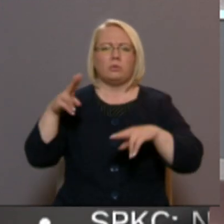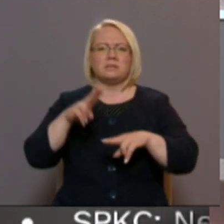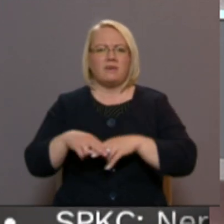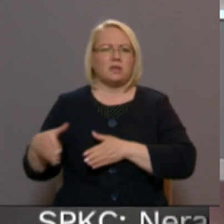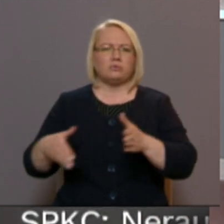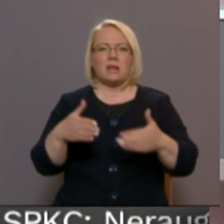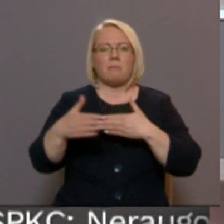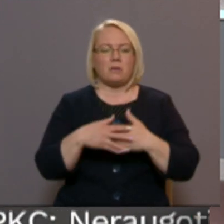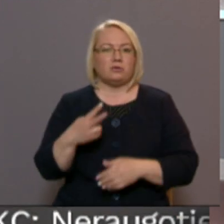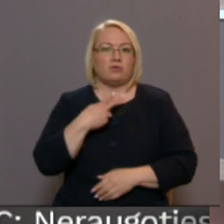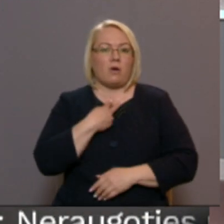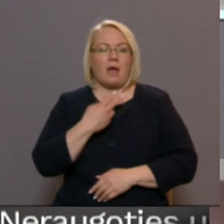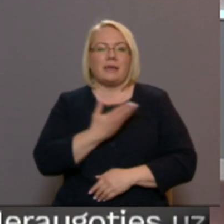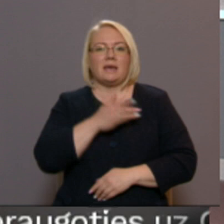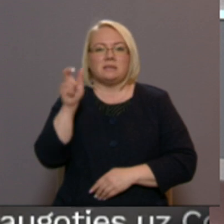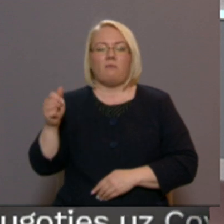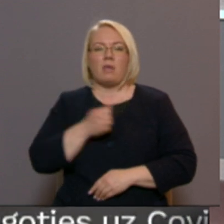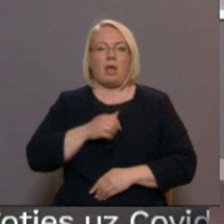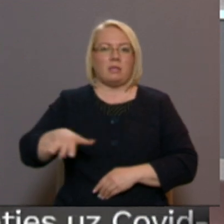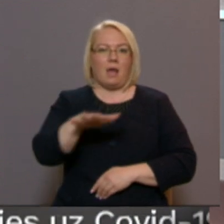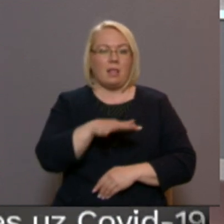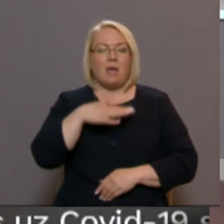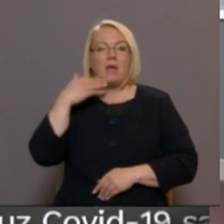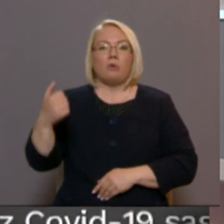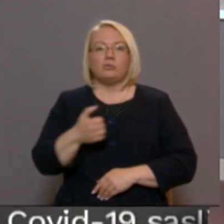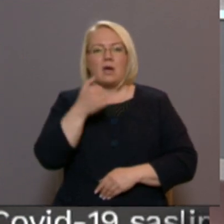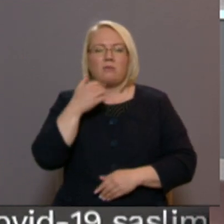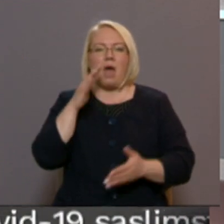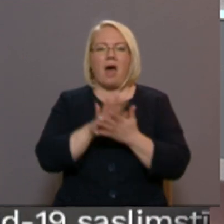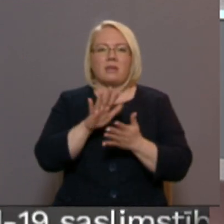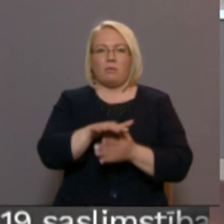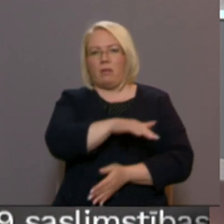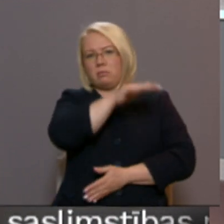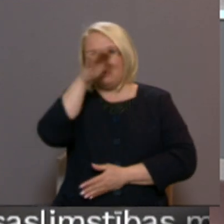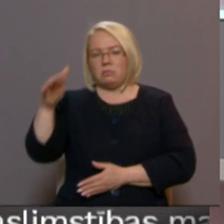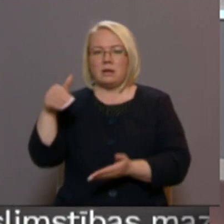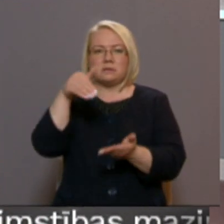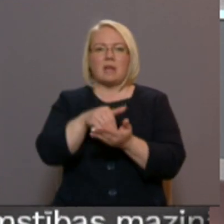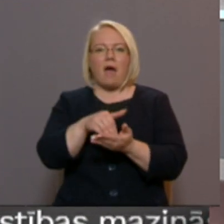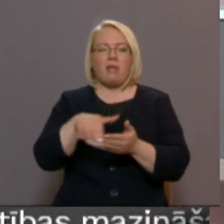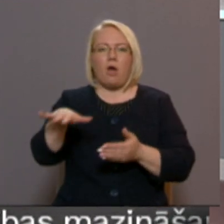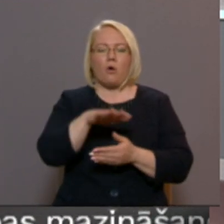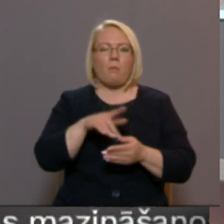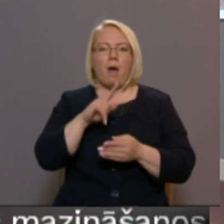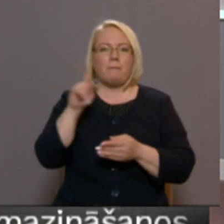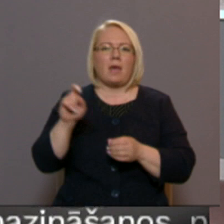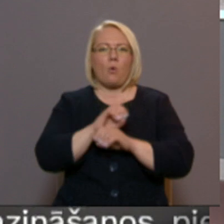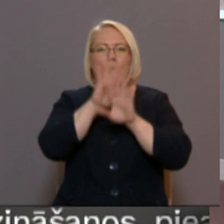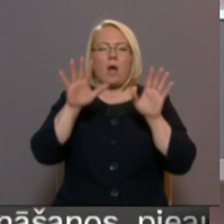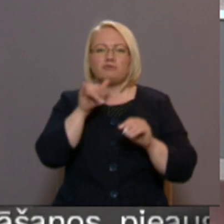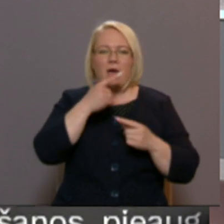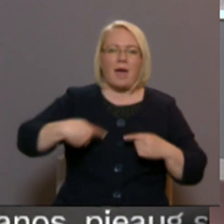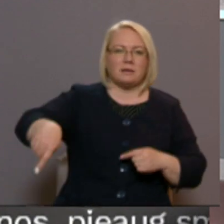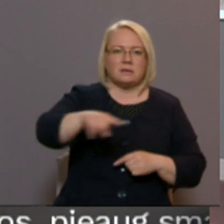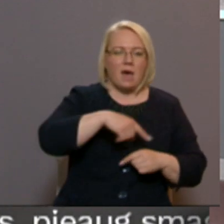sašutoši iedzīvotāji Latgalē. Jau vairākus gadus atkritumu kalni vedojas gan stāvlaukumā pie koša, ar blakus autoceļam A6,